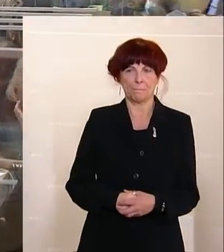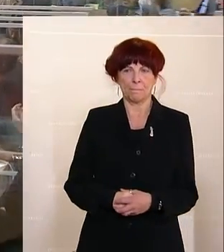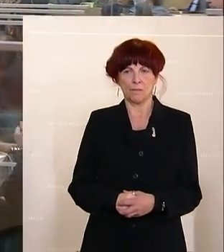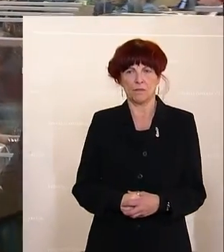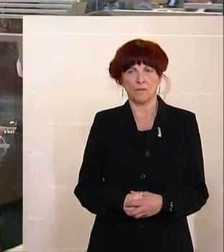beschlossen hat.